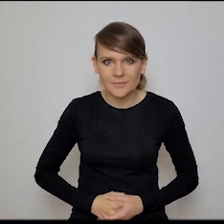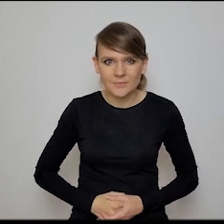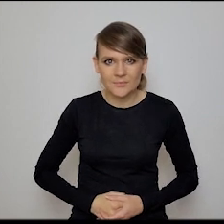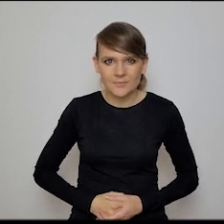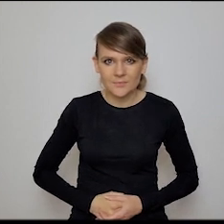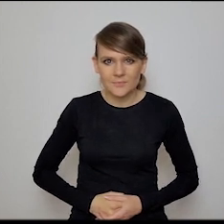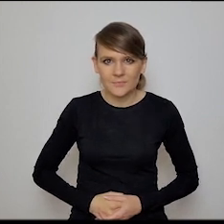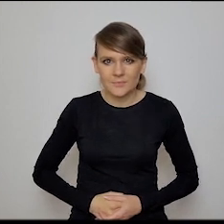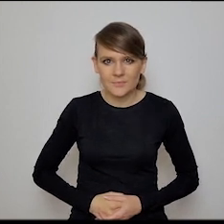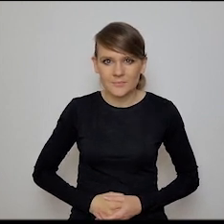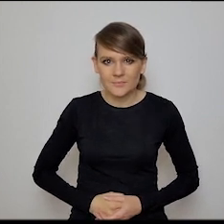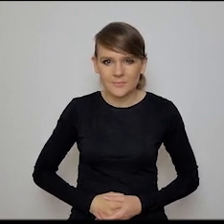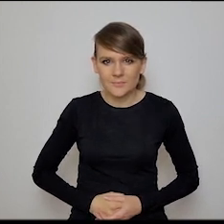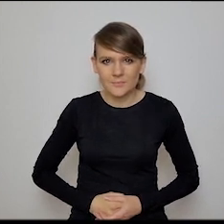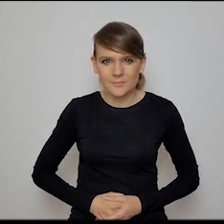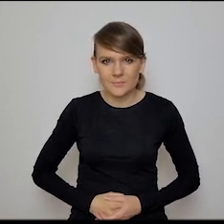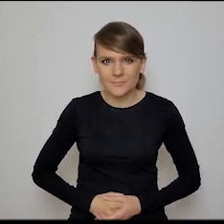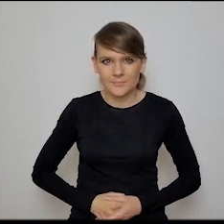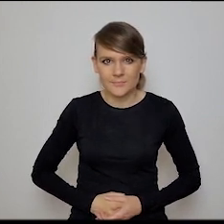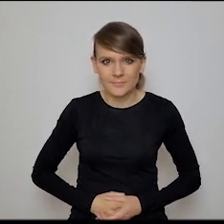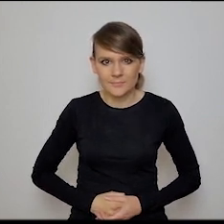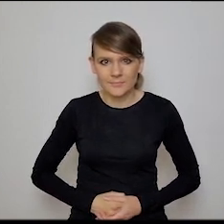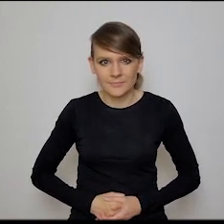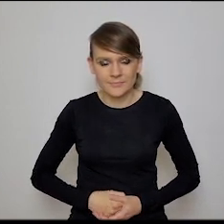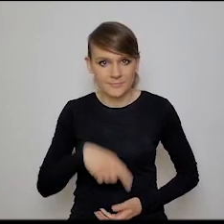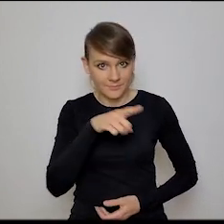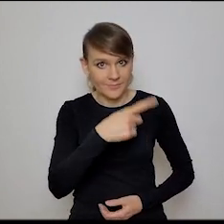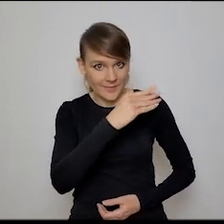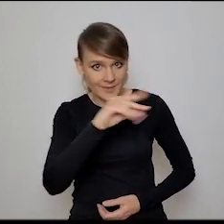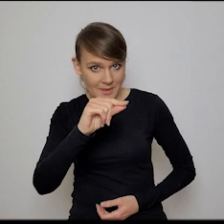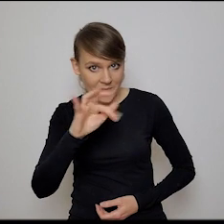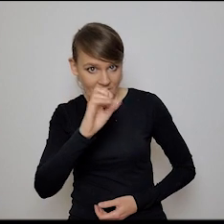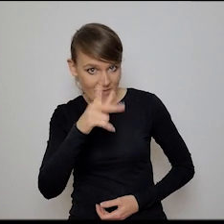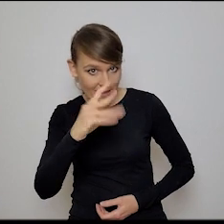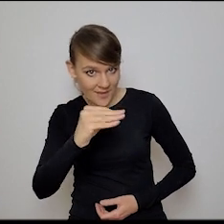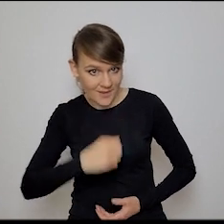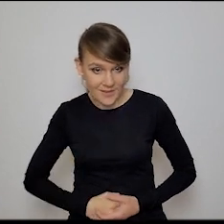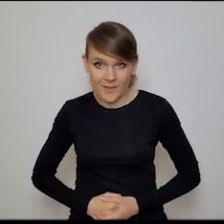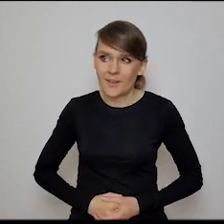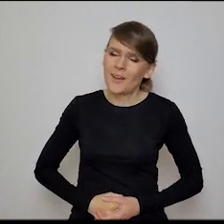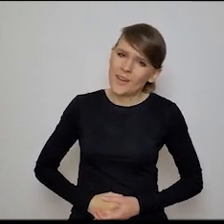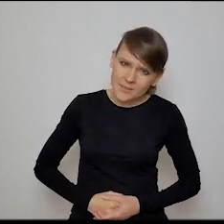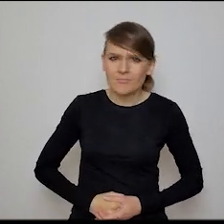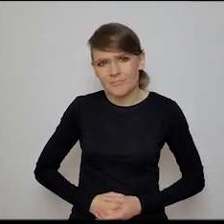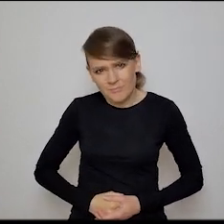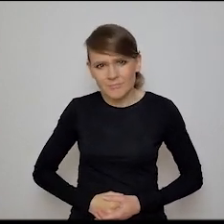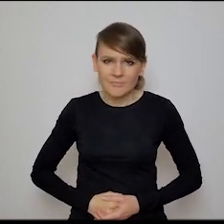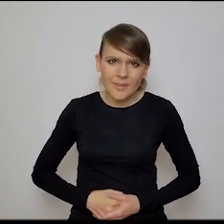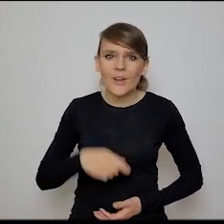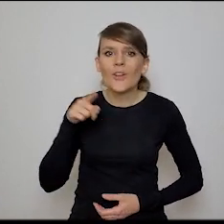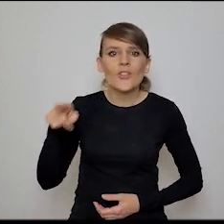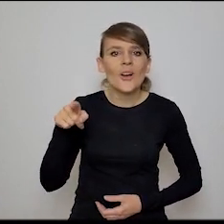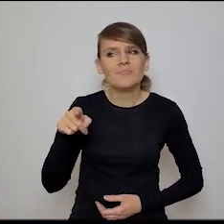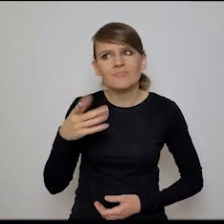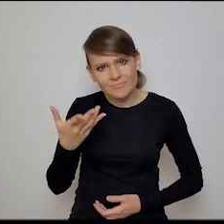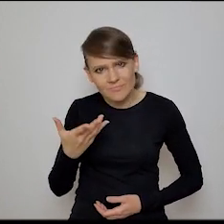patrz. I to jest, i to jest, to jest deepfake, tak? Tak, znaczy to nie jest nawet deepfake, to jest właściwie, to jest